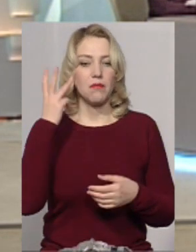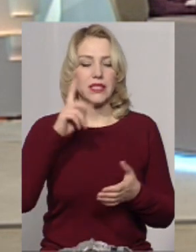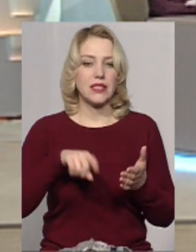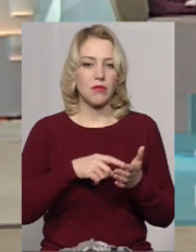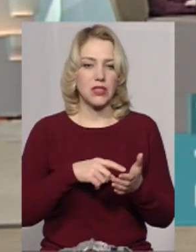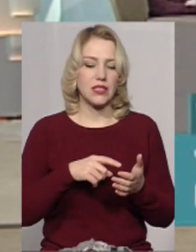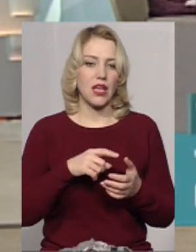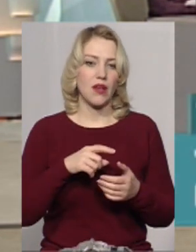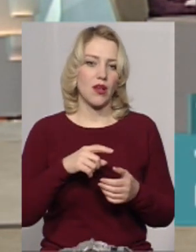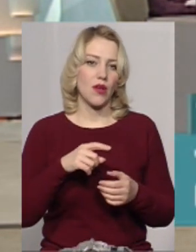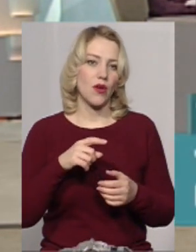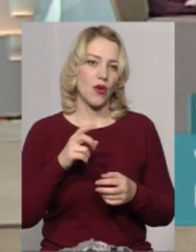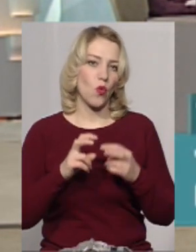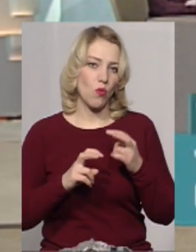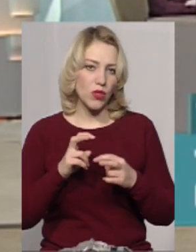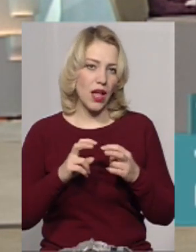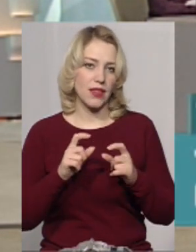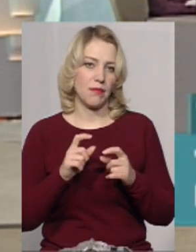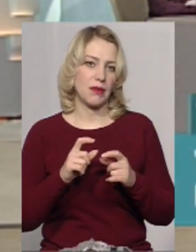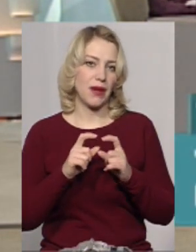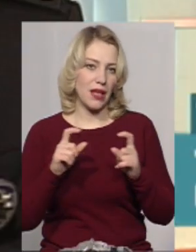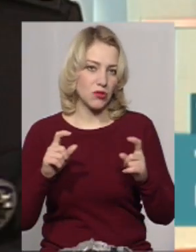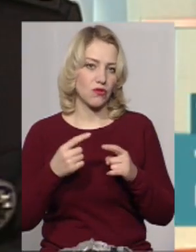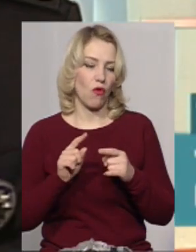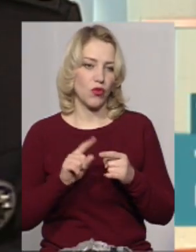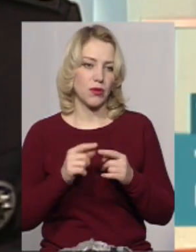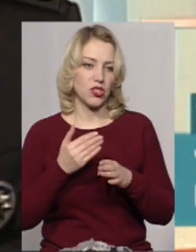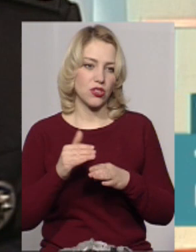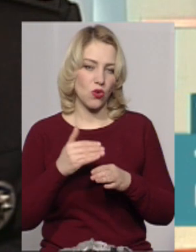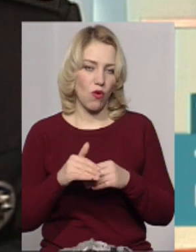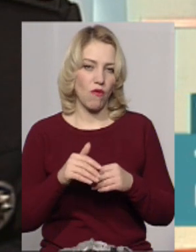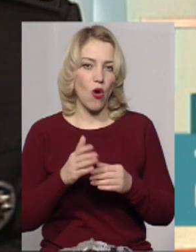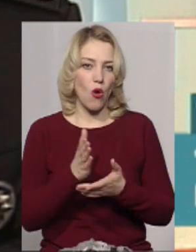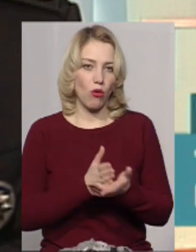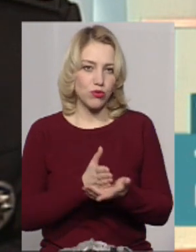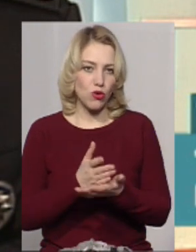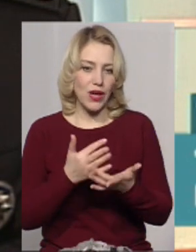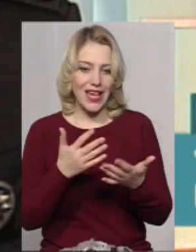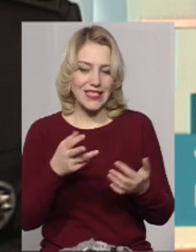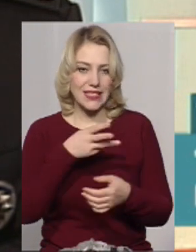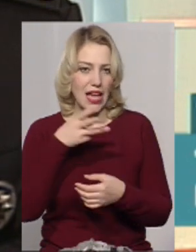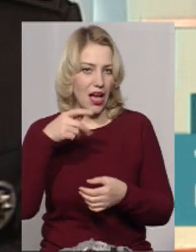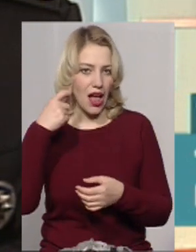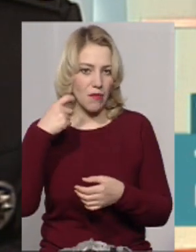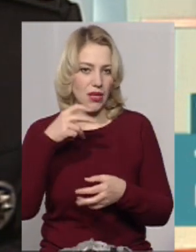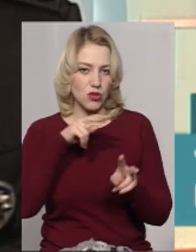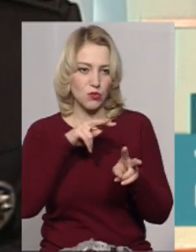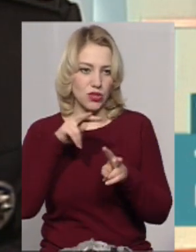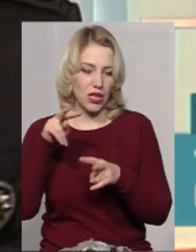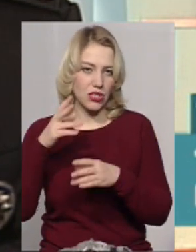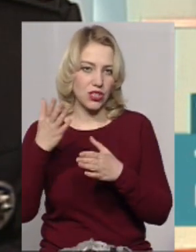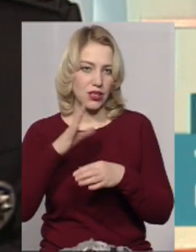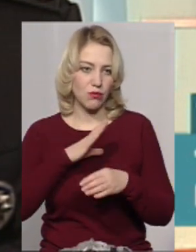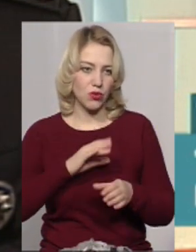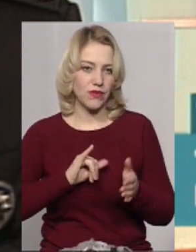комунальне підприємство, ми частково обслуговували різні камери відеоспостереження,